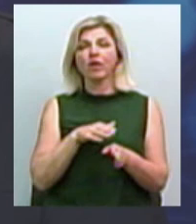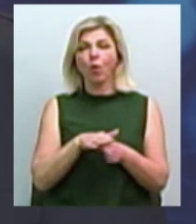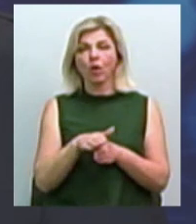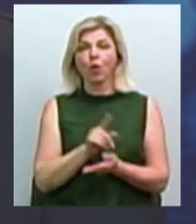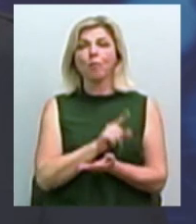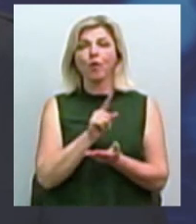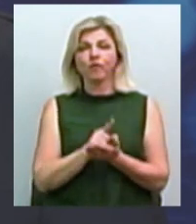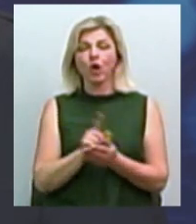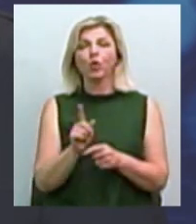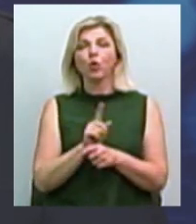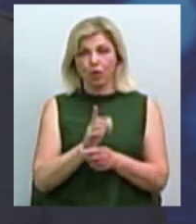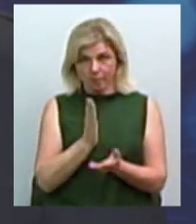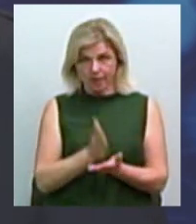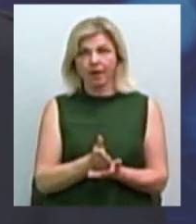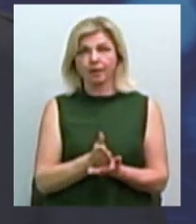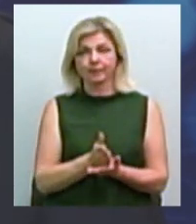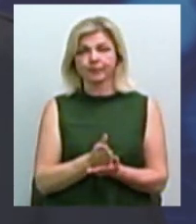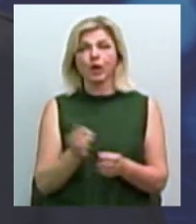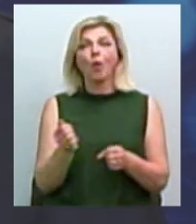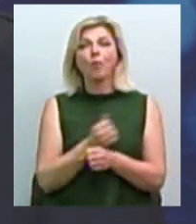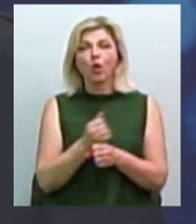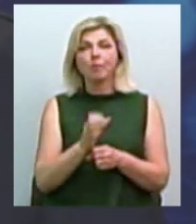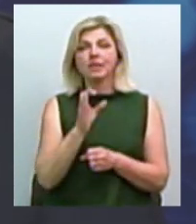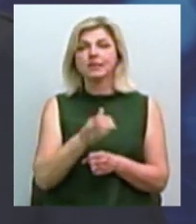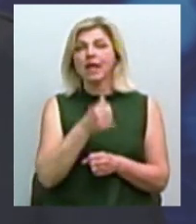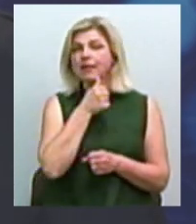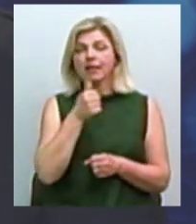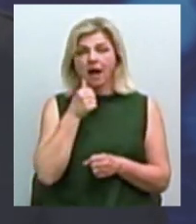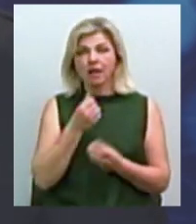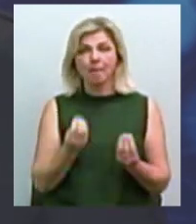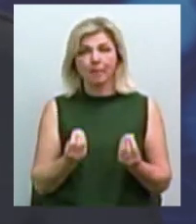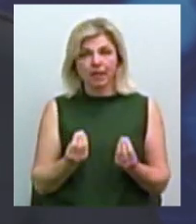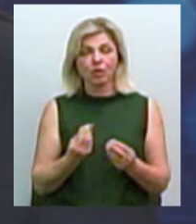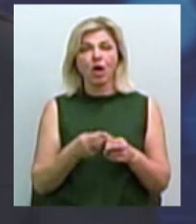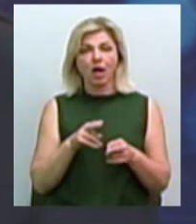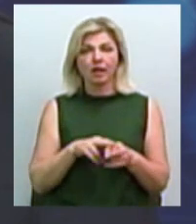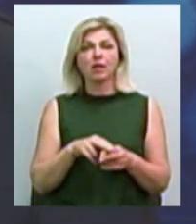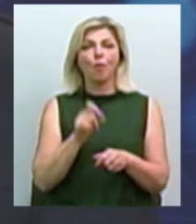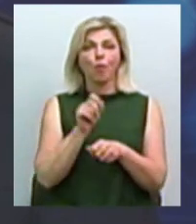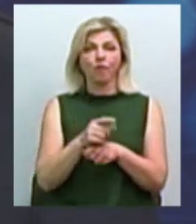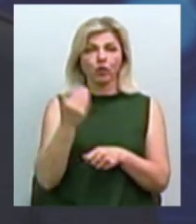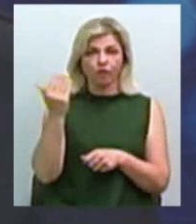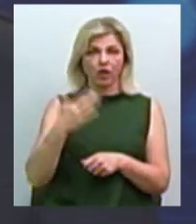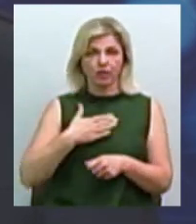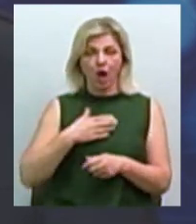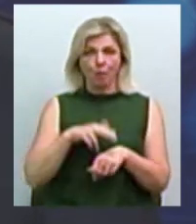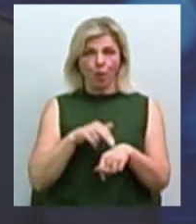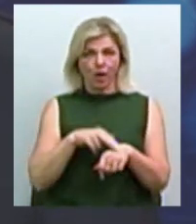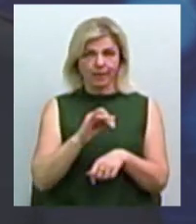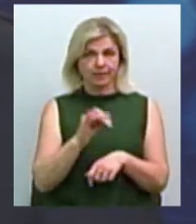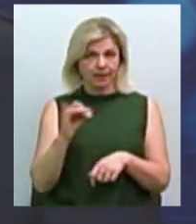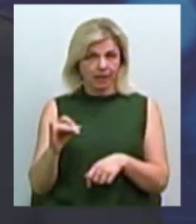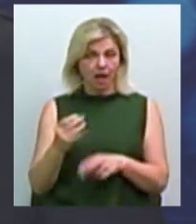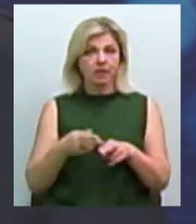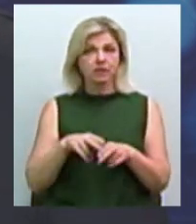'язань. Норми є. Боротьба з нелегальним бізнесом – це викшення повноваження нашої поліції. Тому ці норми